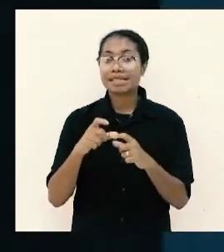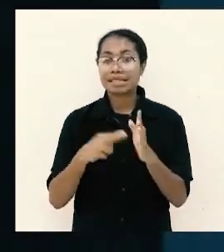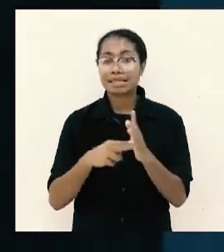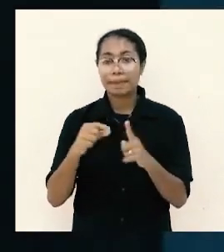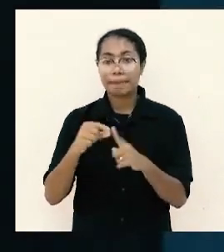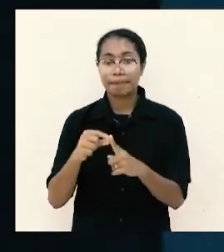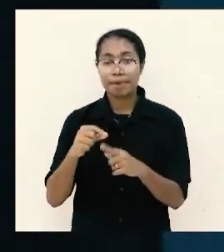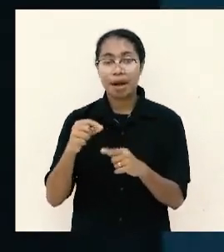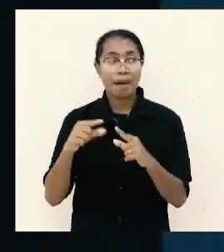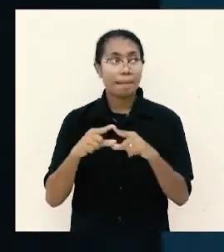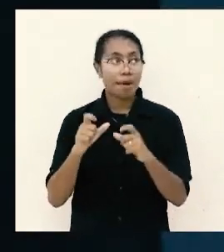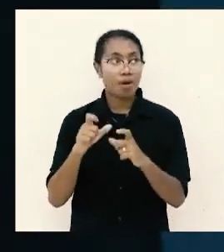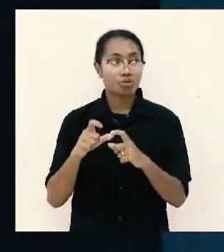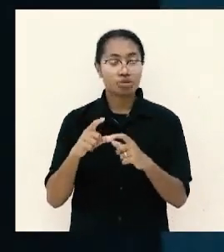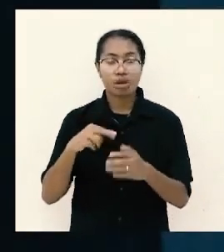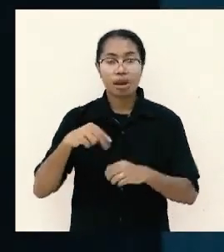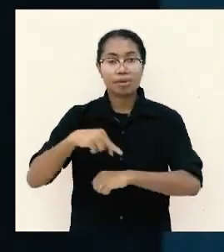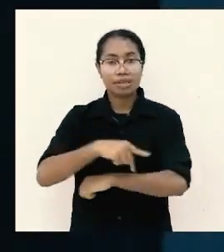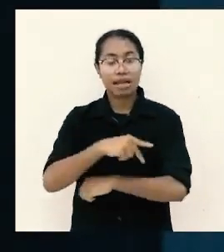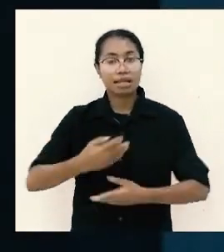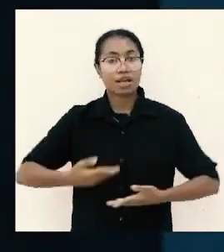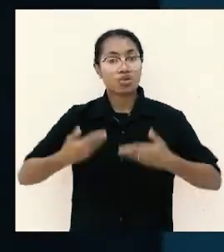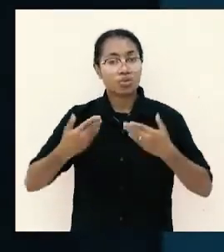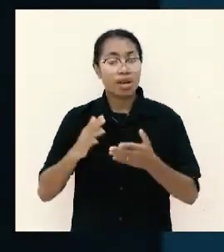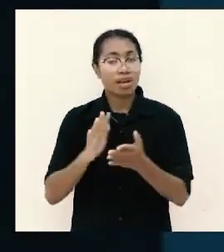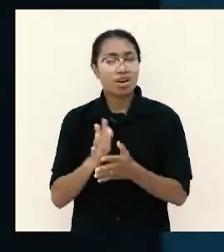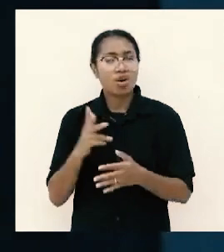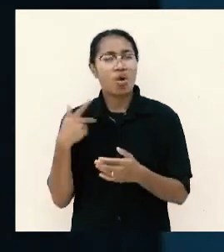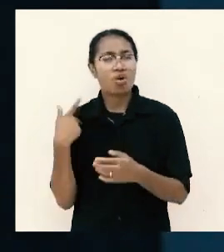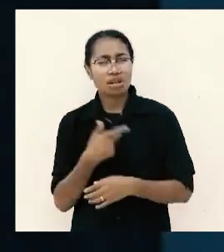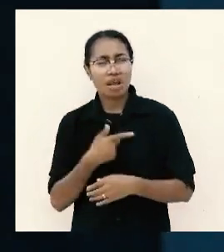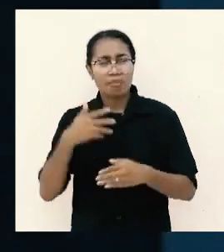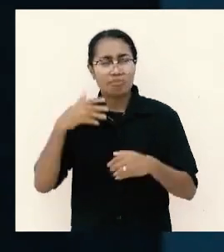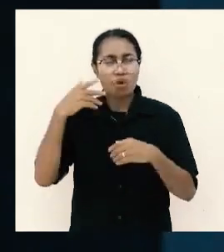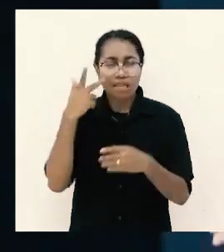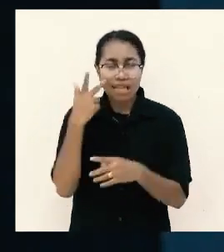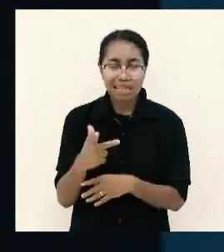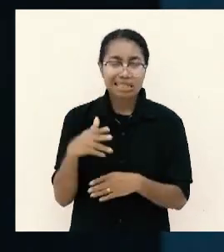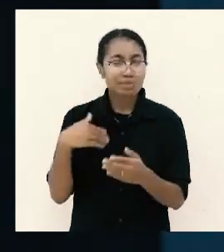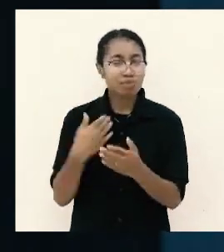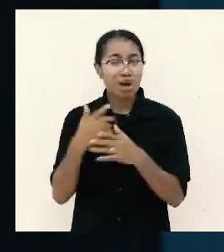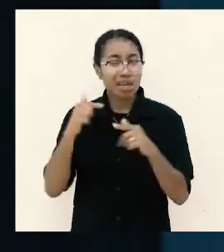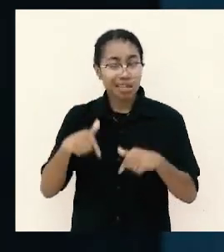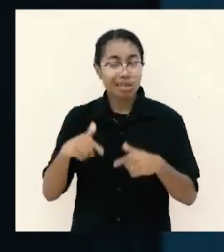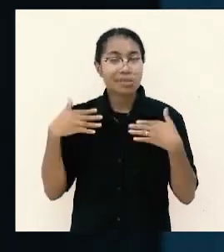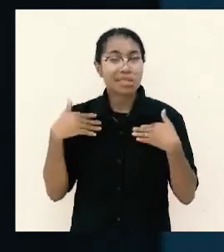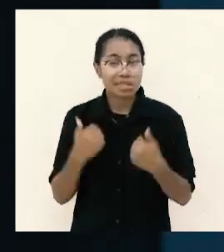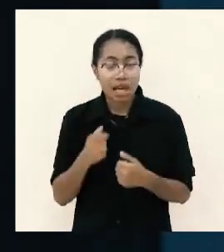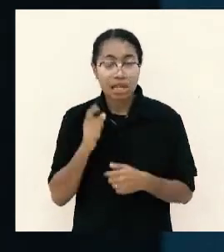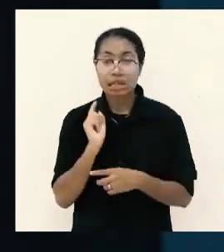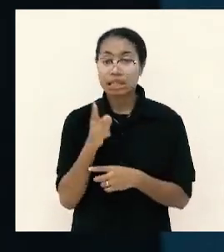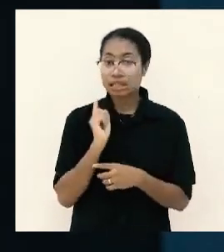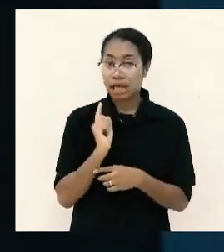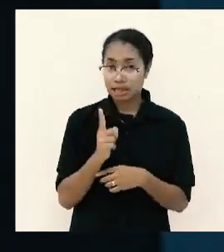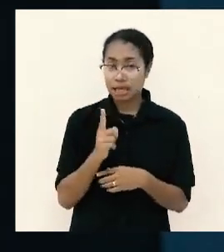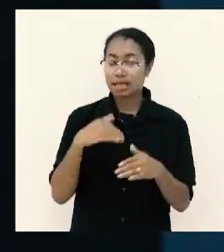Paulus di dalam menjalani kehidupan dan kalau kita mendalami semua ini kita dapat melihat bahwa ternyata